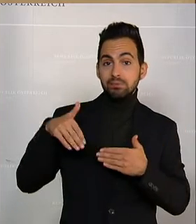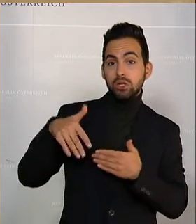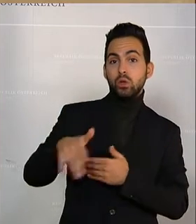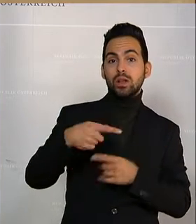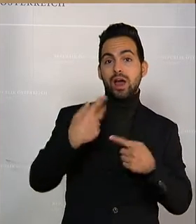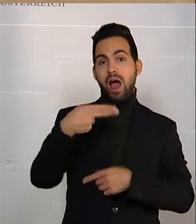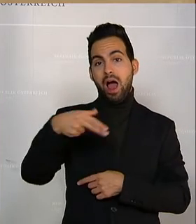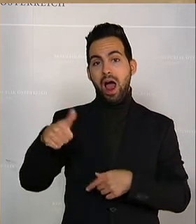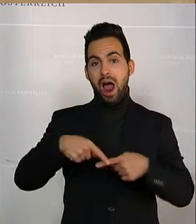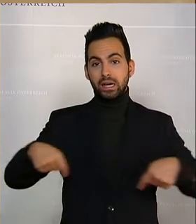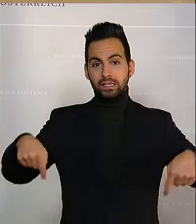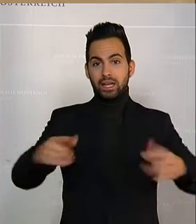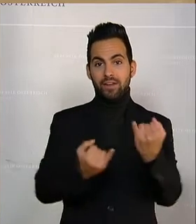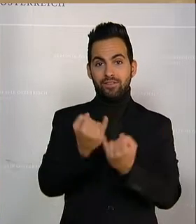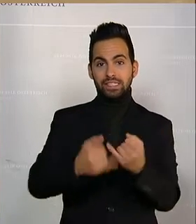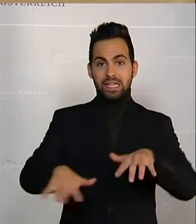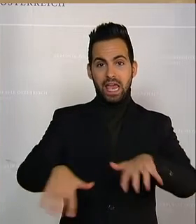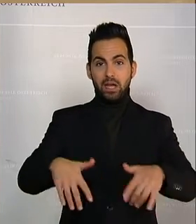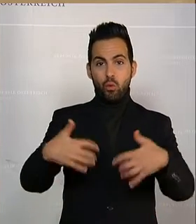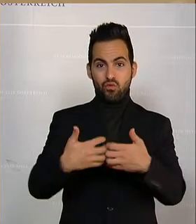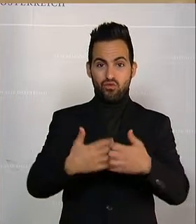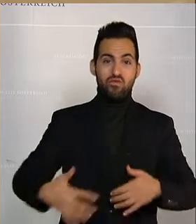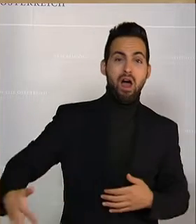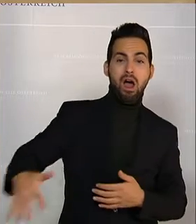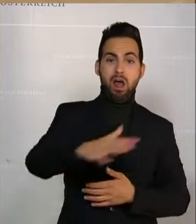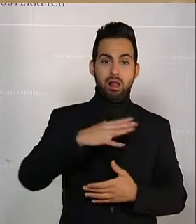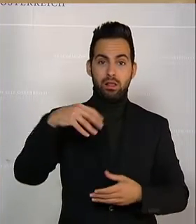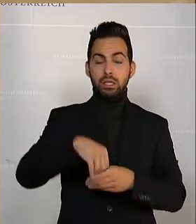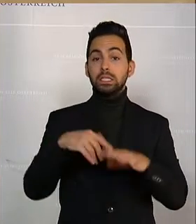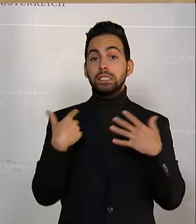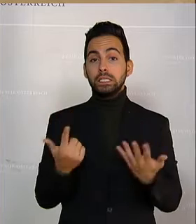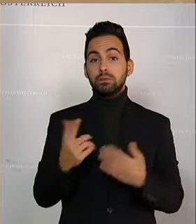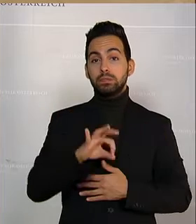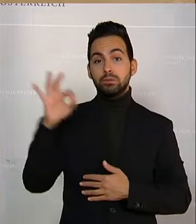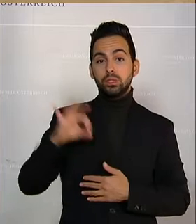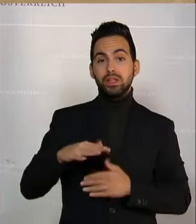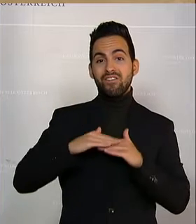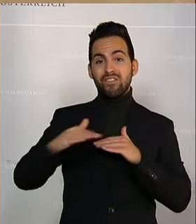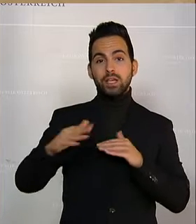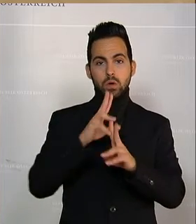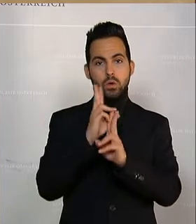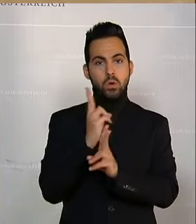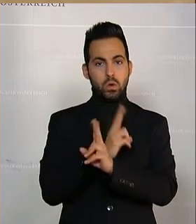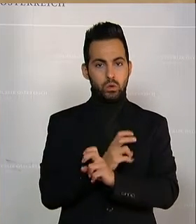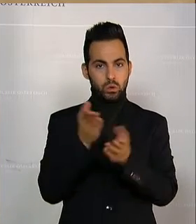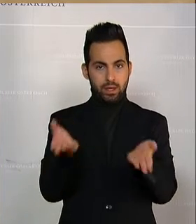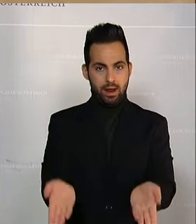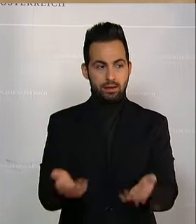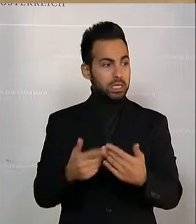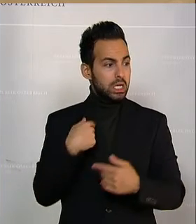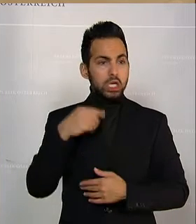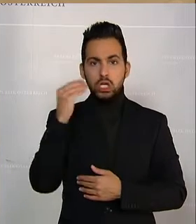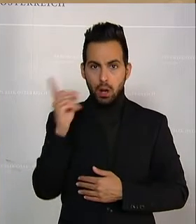Wiesen, Äcker und Wald. Und das sind 70 Prozent der Fläche in Österreich. Und ich glaube, dafür können wir